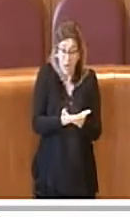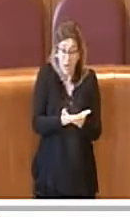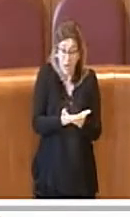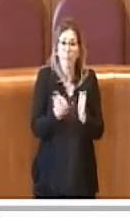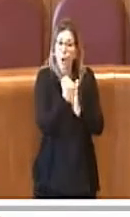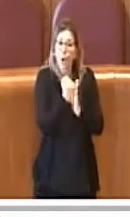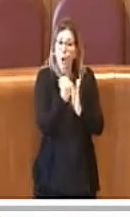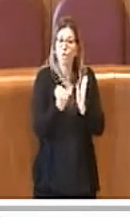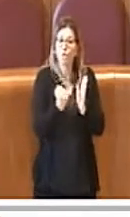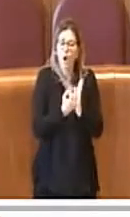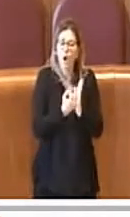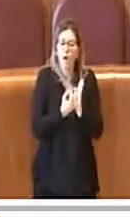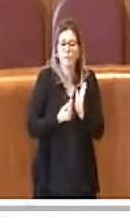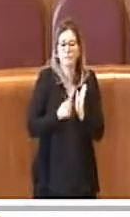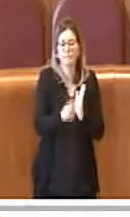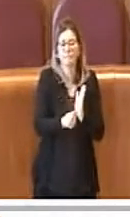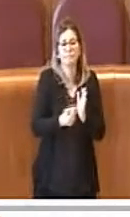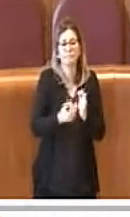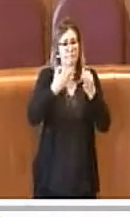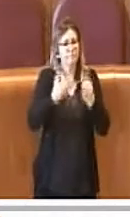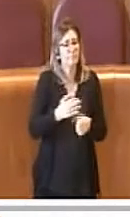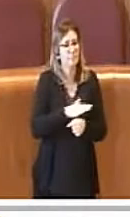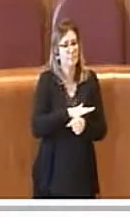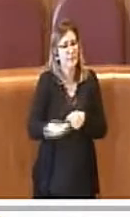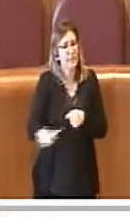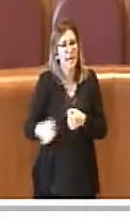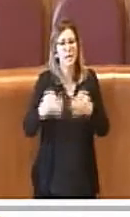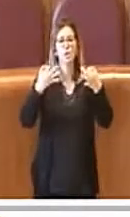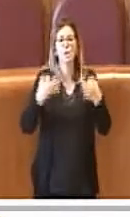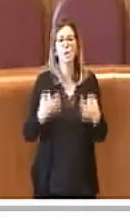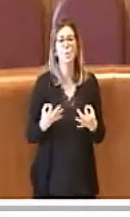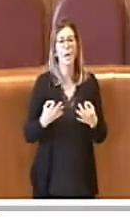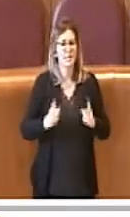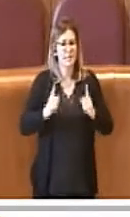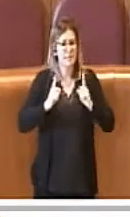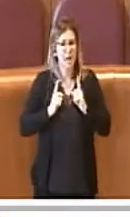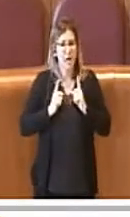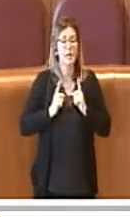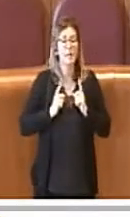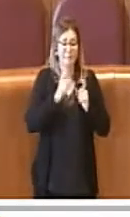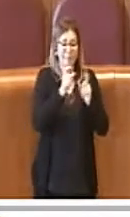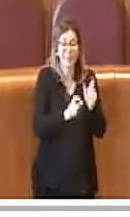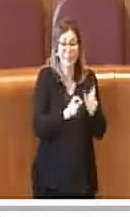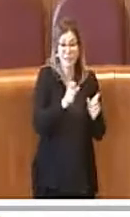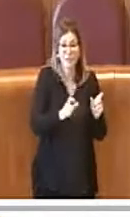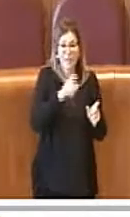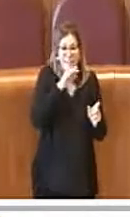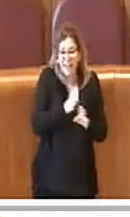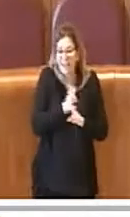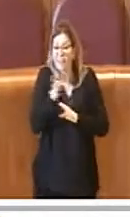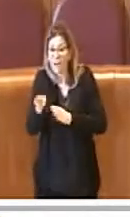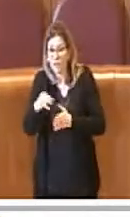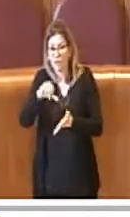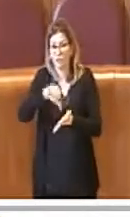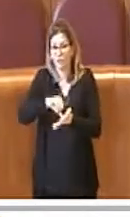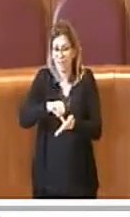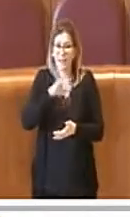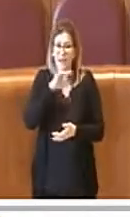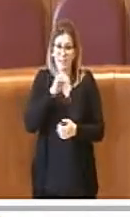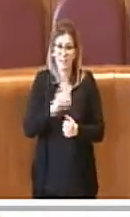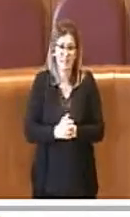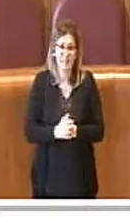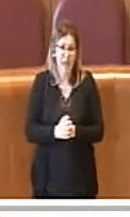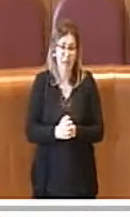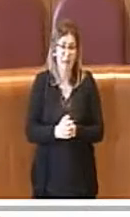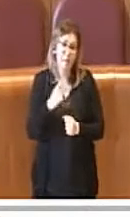proprio a garantire la piena salvaguardia e l'incolumità dei frequentatori dei centri anziani, al fine appunto